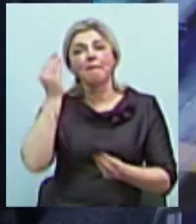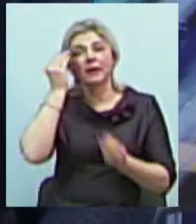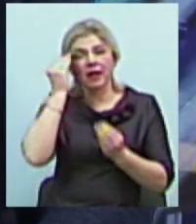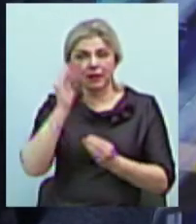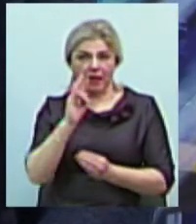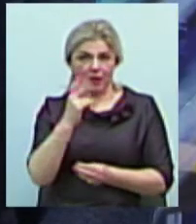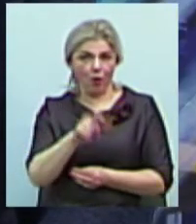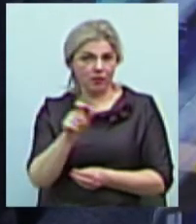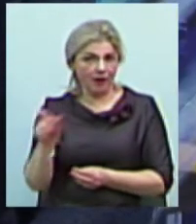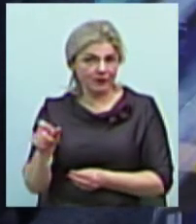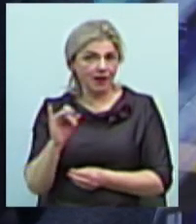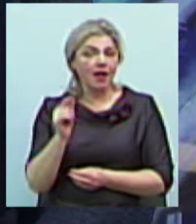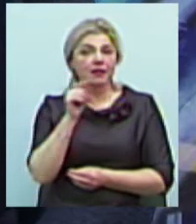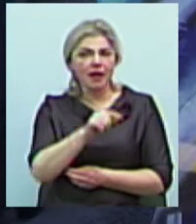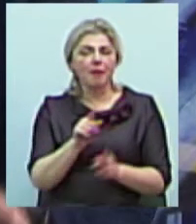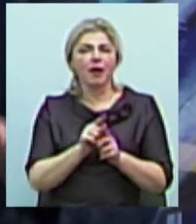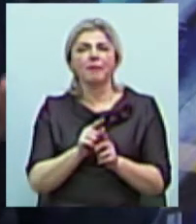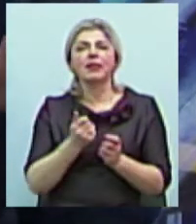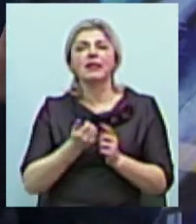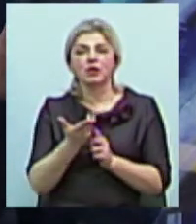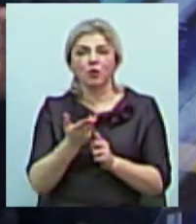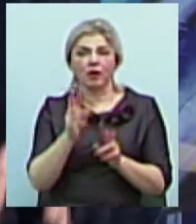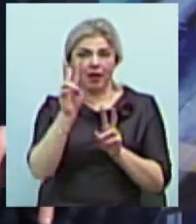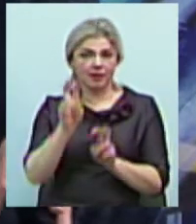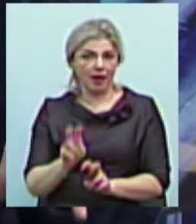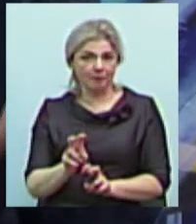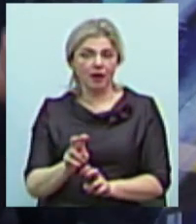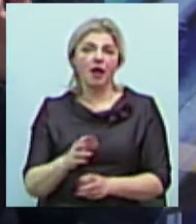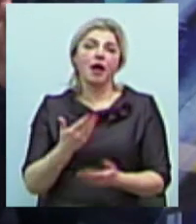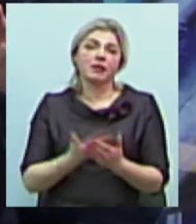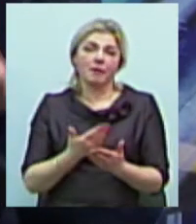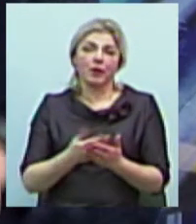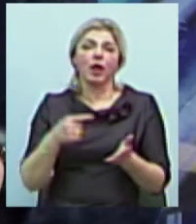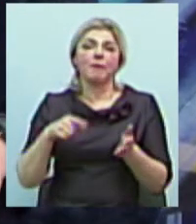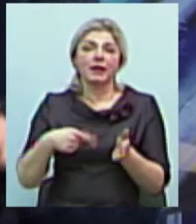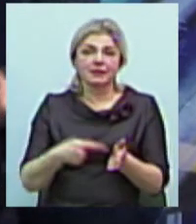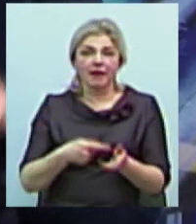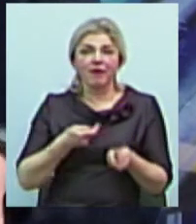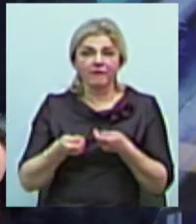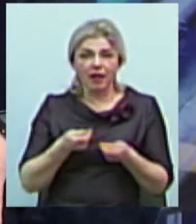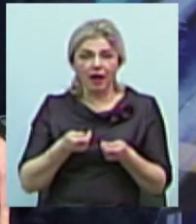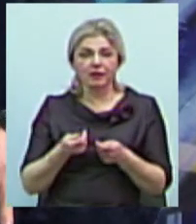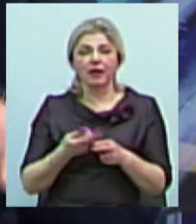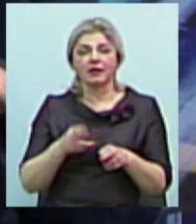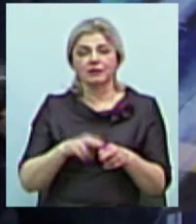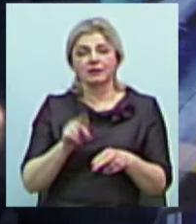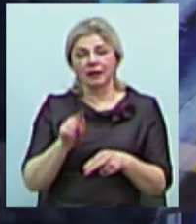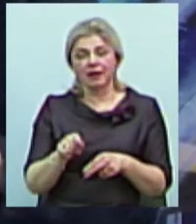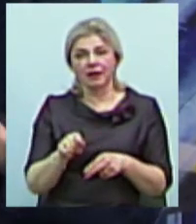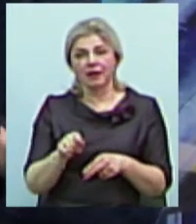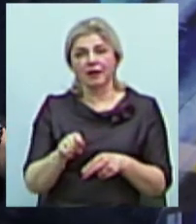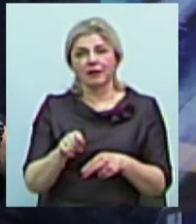І там просліджуються чітко декілька тем. Тобто, місцева влада, це армія і це,